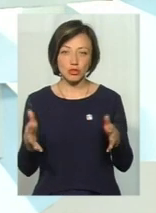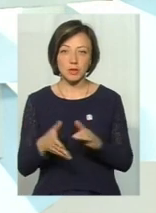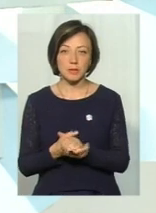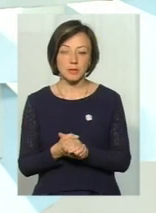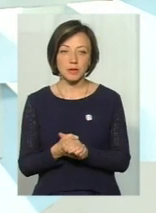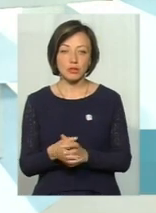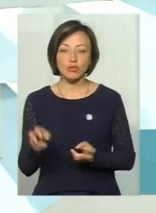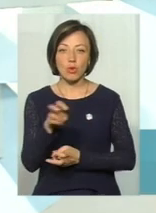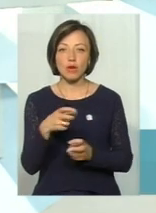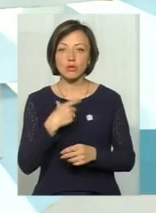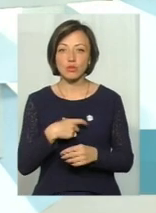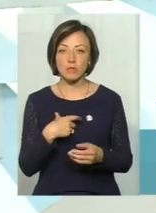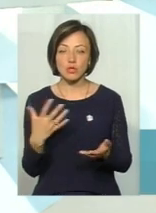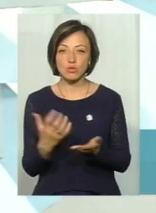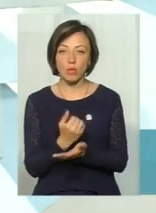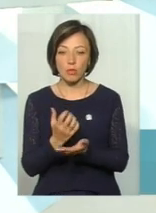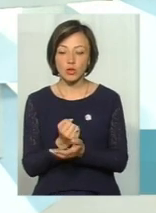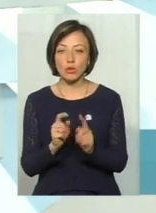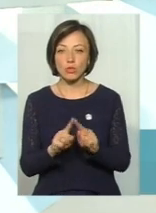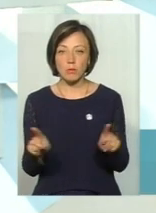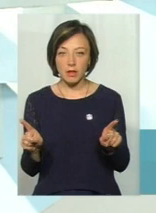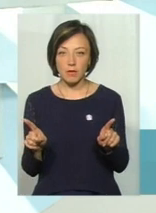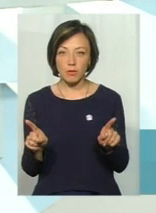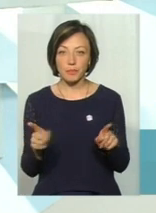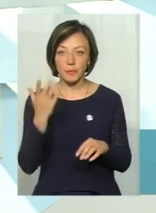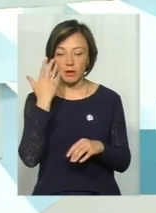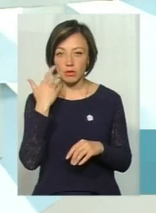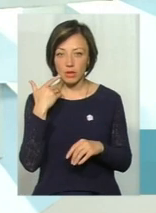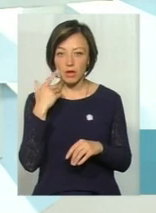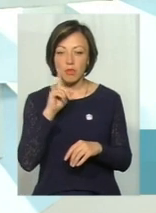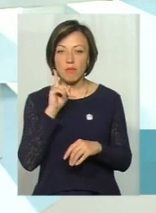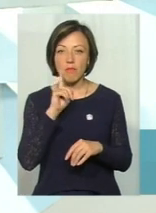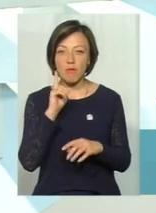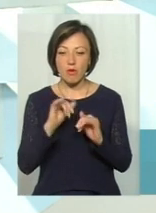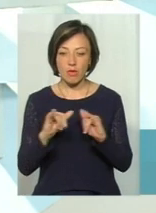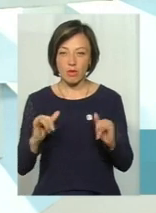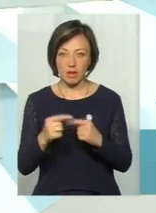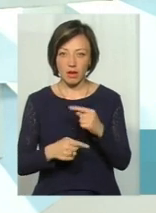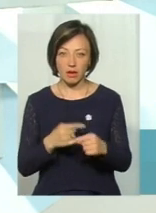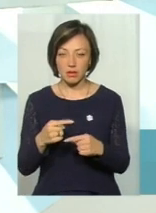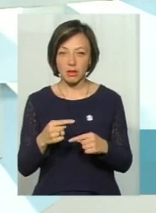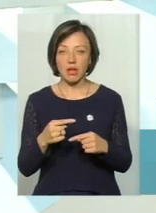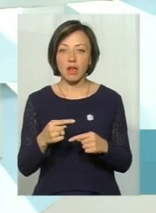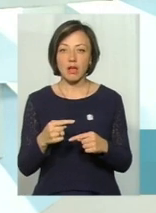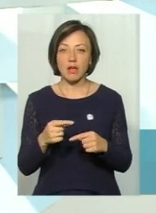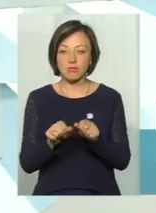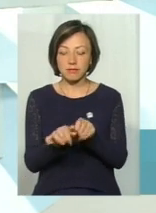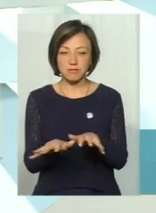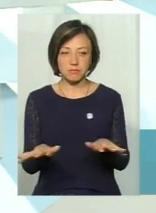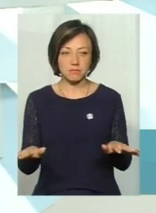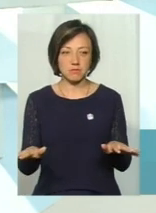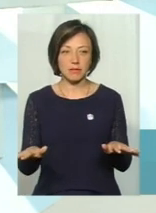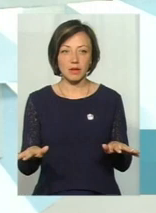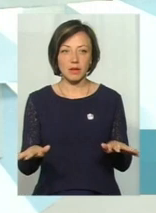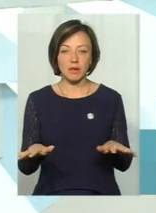Ось, шукаючи собі здобач. Особливо, коли молодняк, про який я тільки що говорив, він розповзається, він